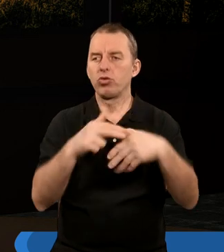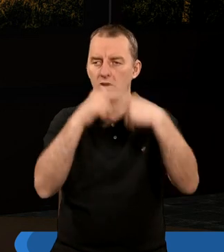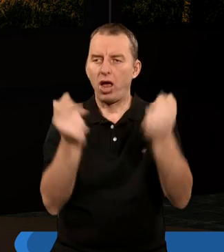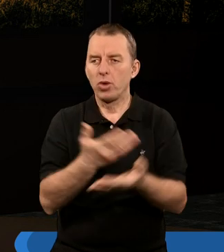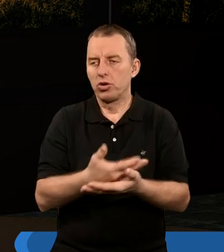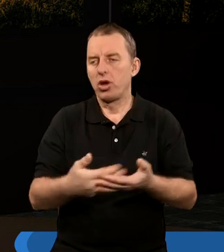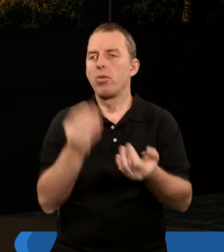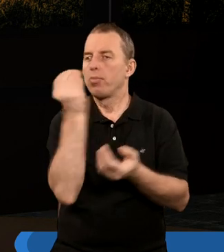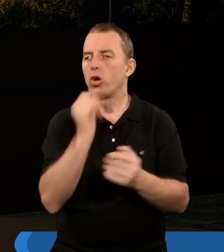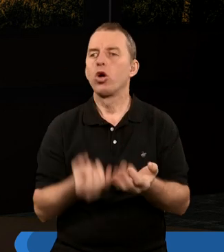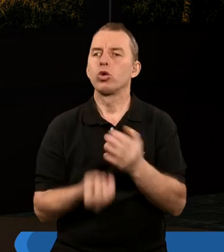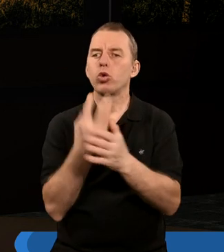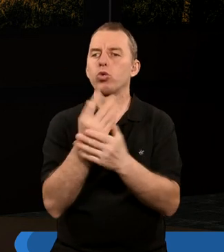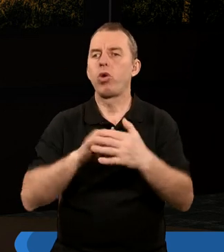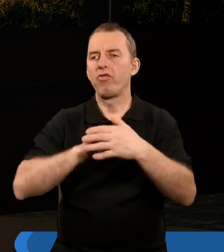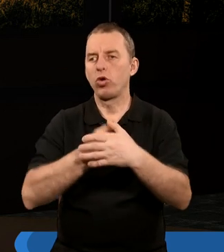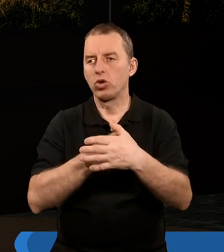niebo i ziemię i morze